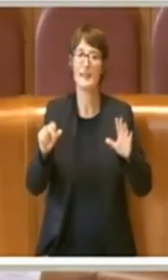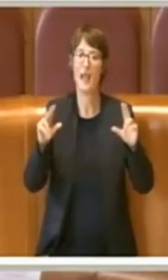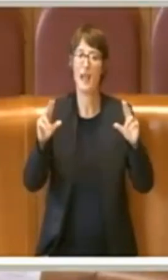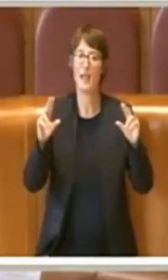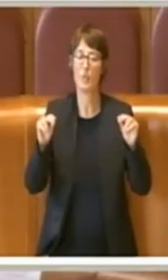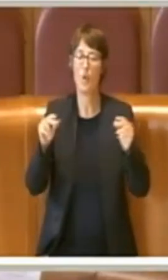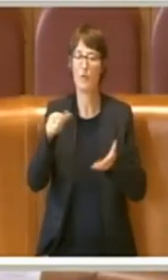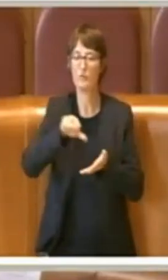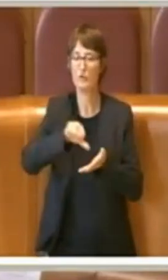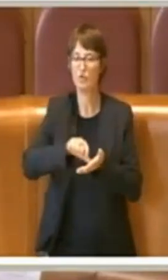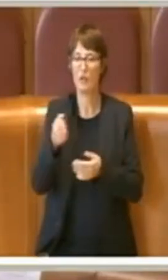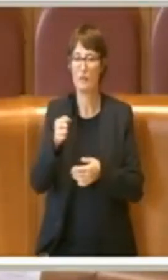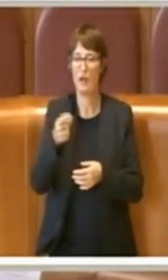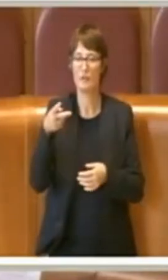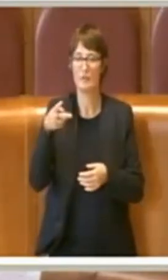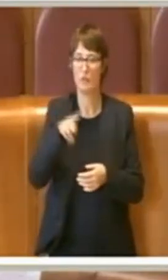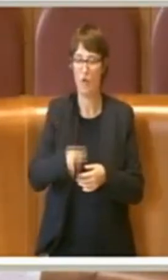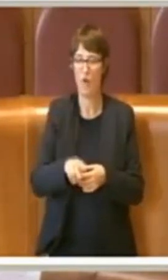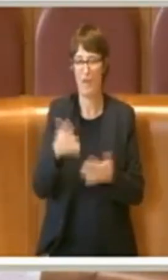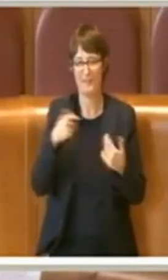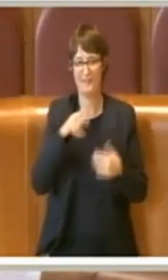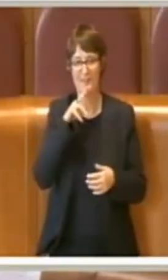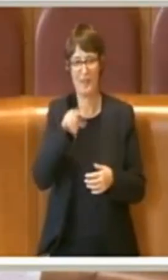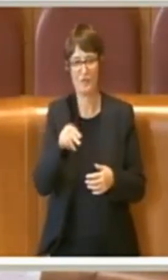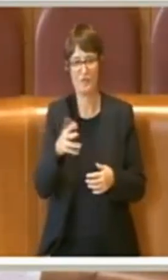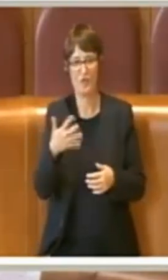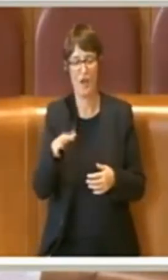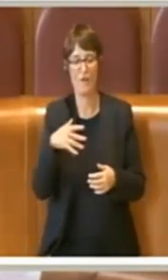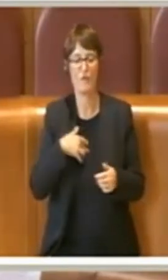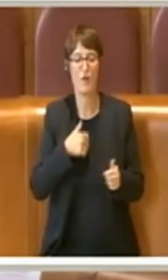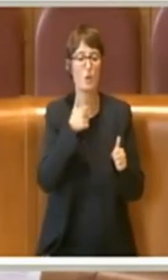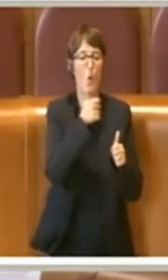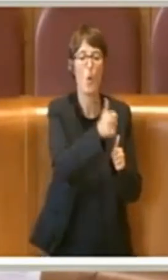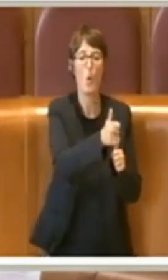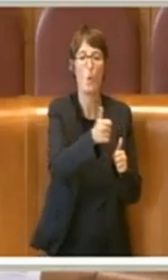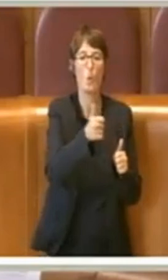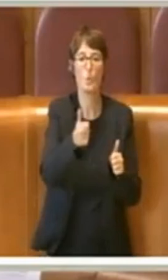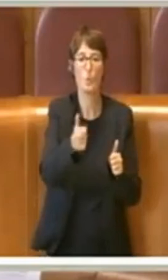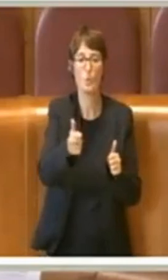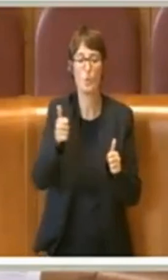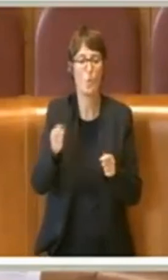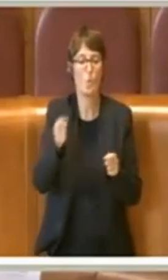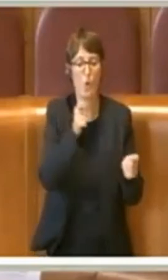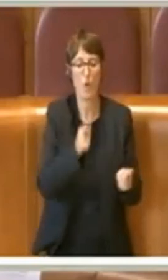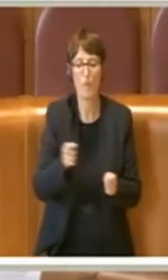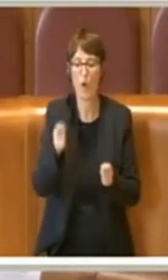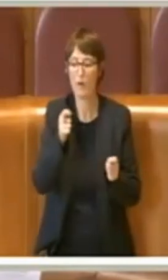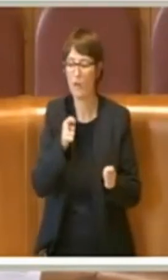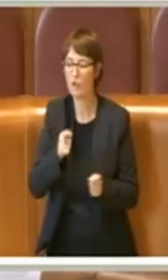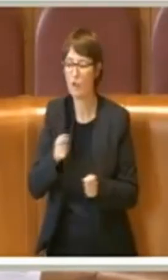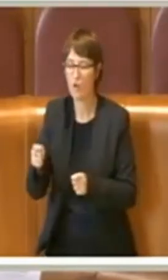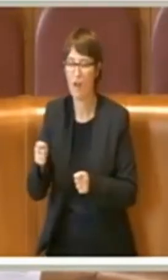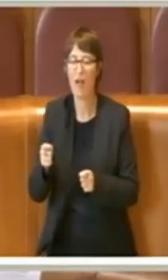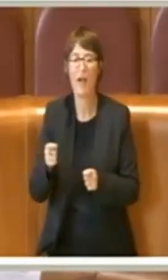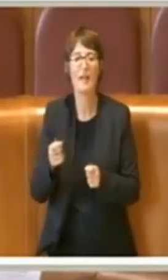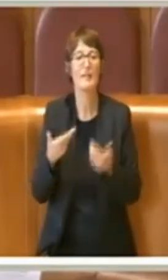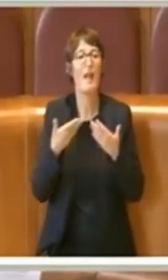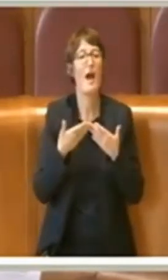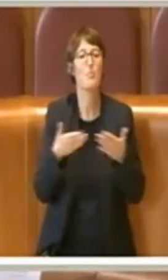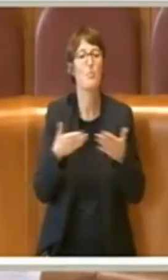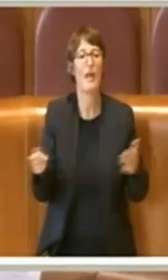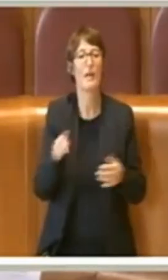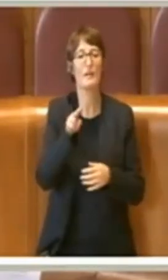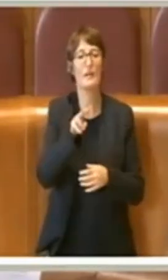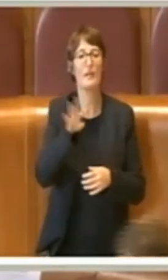che sono stati monitorati uno per uno e sono attivi 24 ore al giorno. Da lì noi